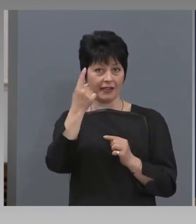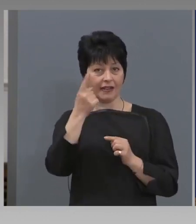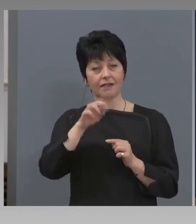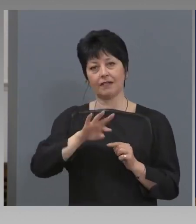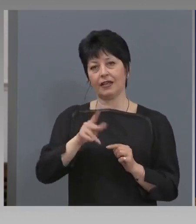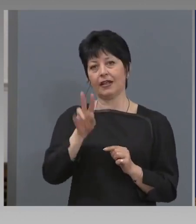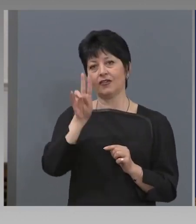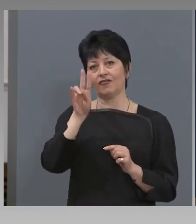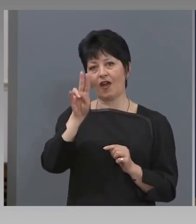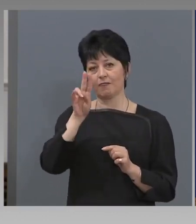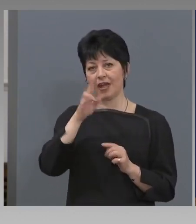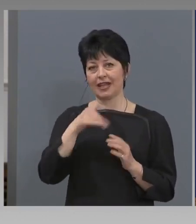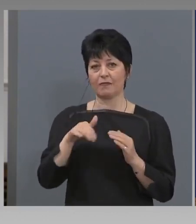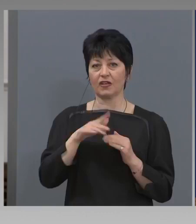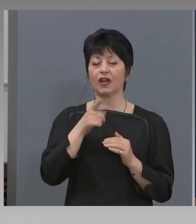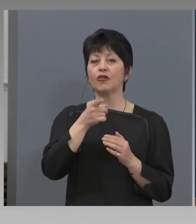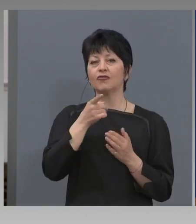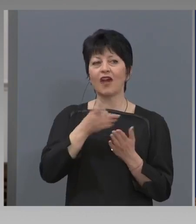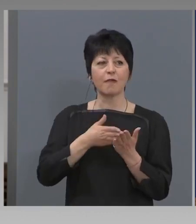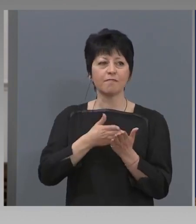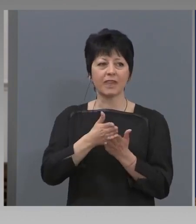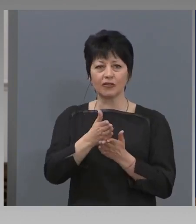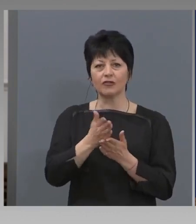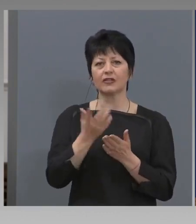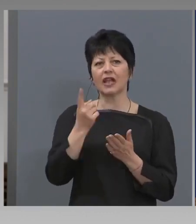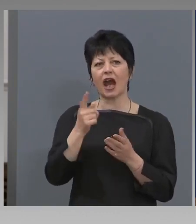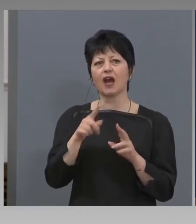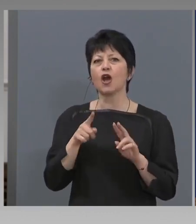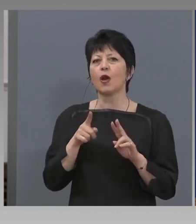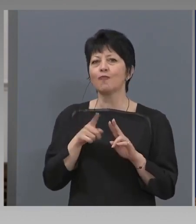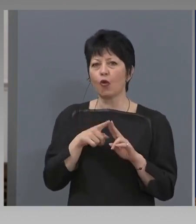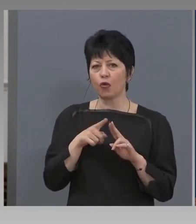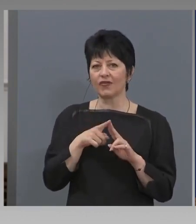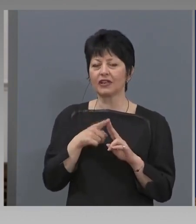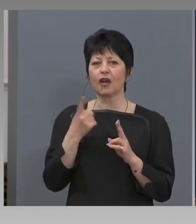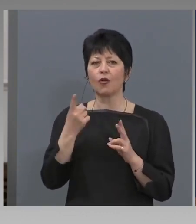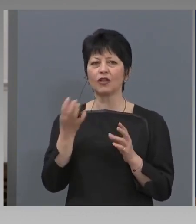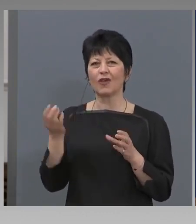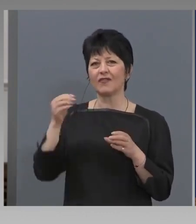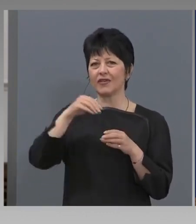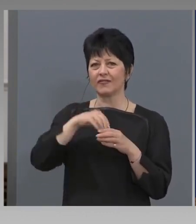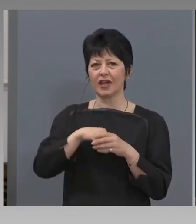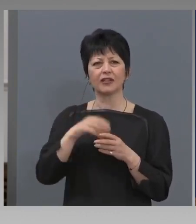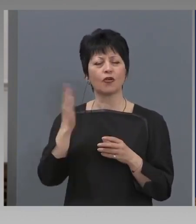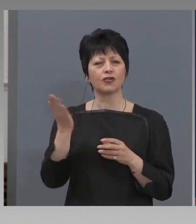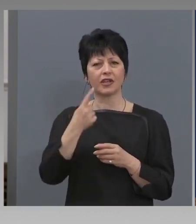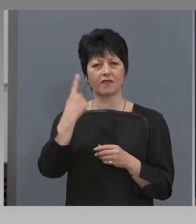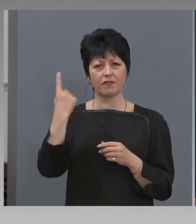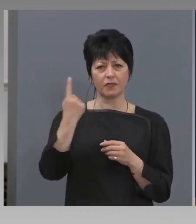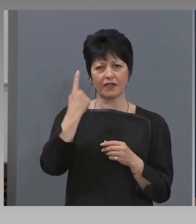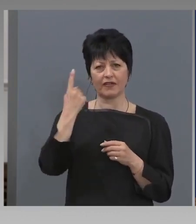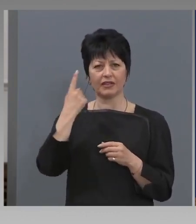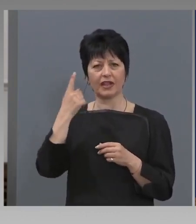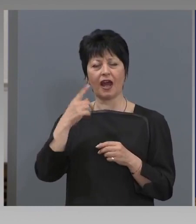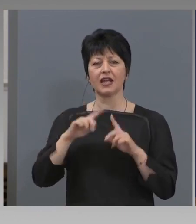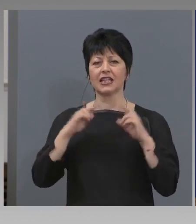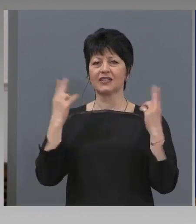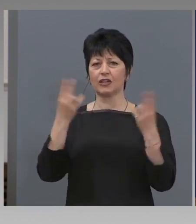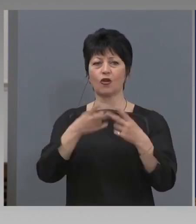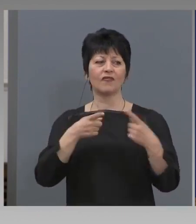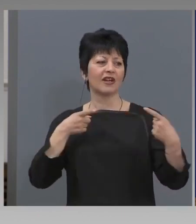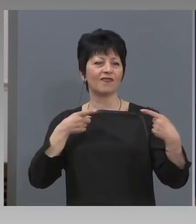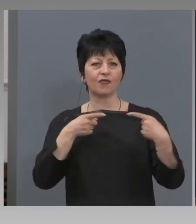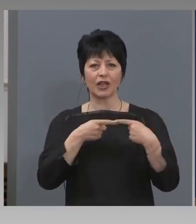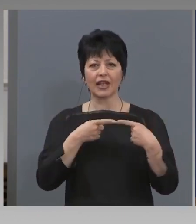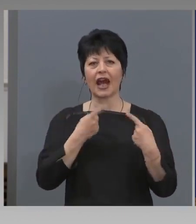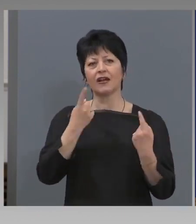-много. Това е така наричания метод на пуловете, въведена още Първата световна война при изследването, масовото изследване на войници за някои болести.